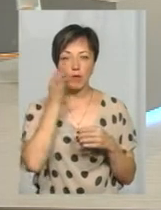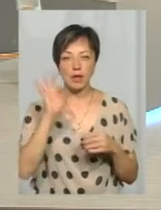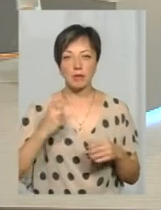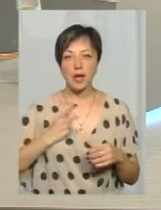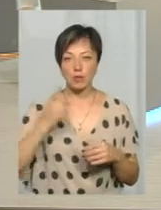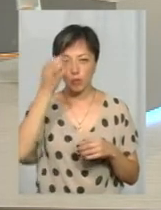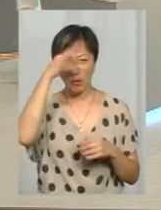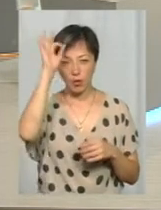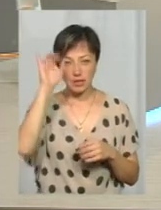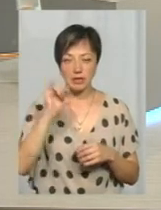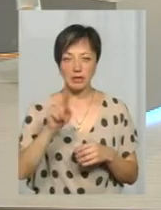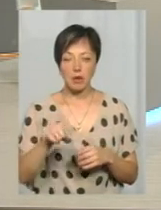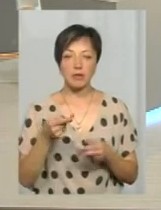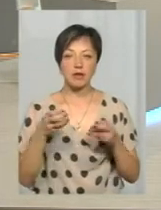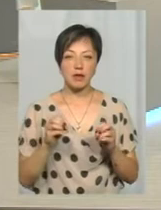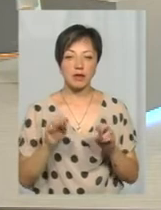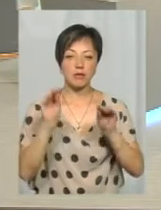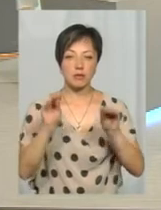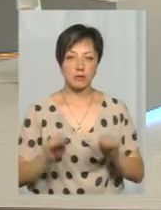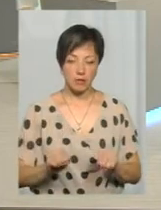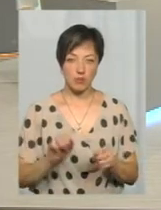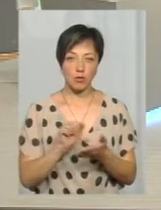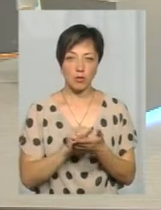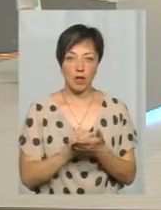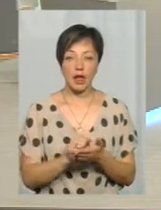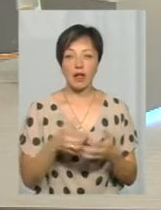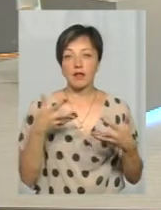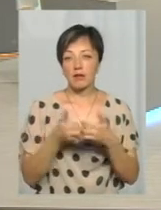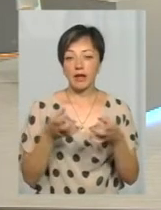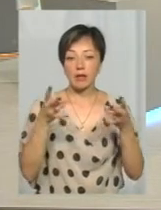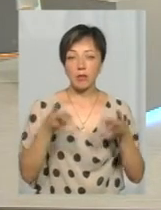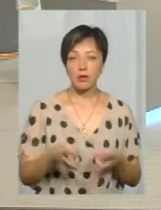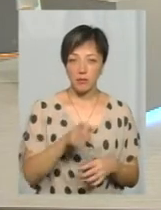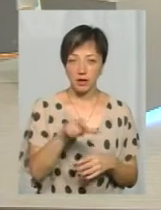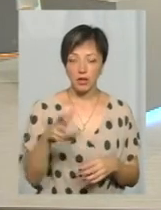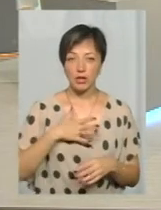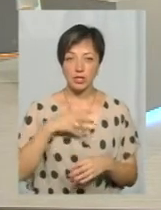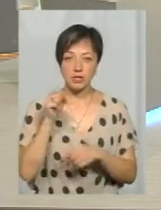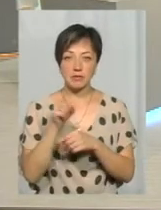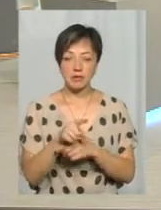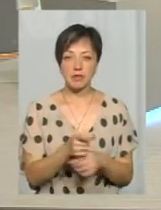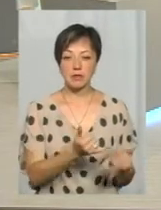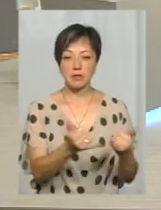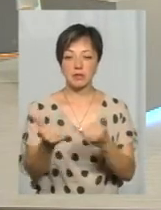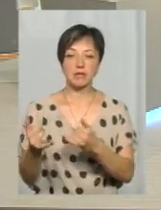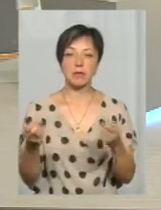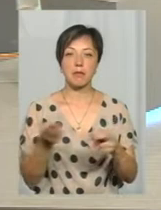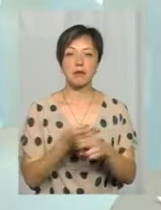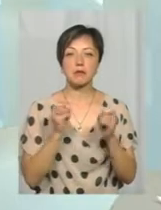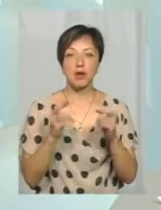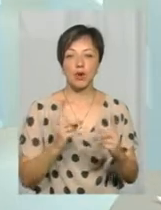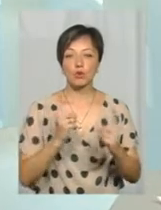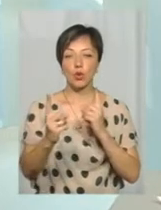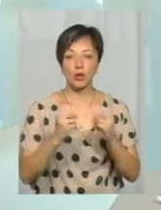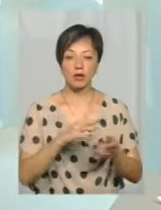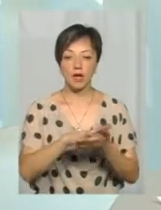патрульної поліції і там, де ми складаємо відповідні матеріали. ДТП, де вже є потерпілі, наша задача – забезпечити безпеку дорожнього руху. І працюють